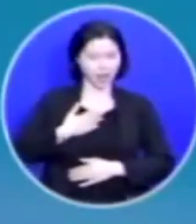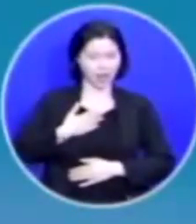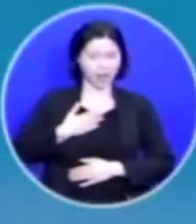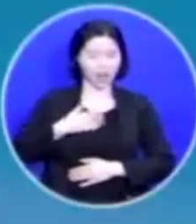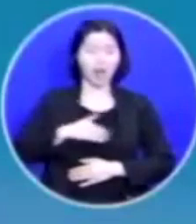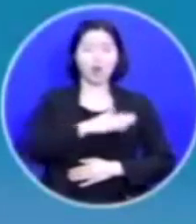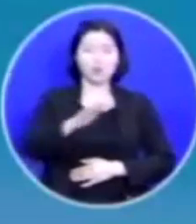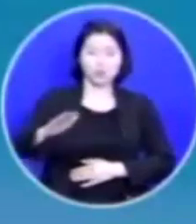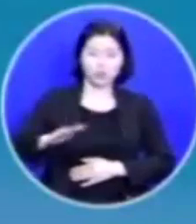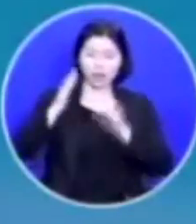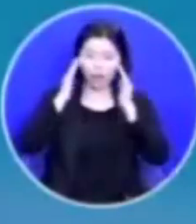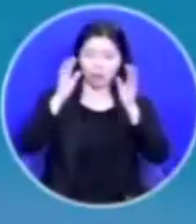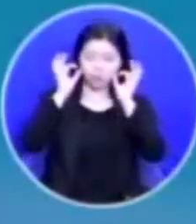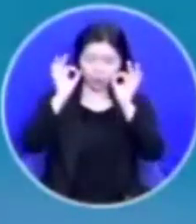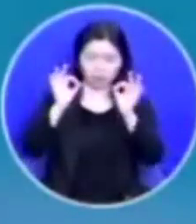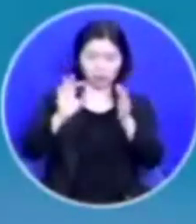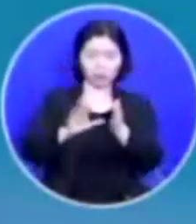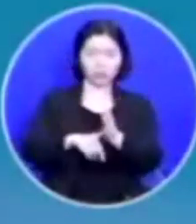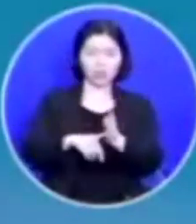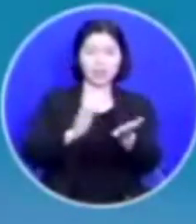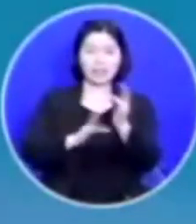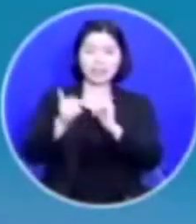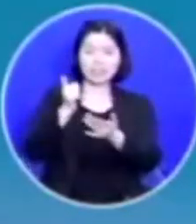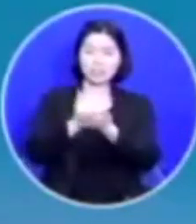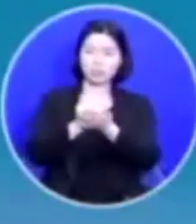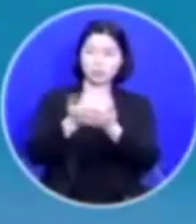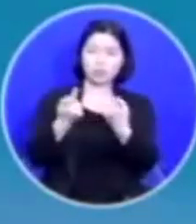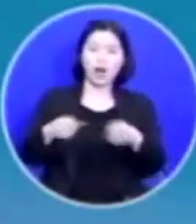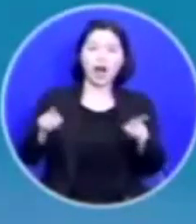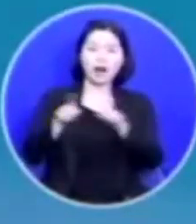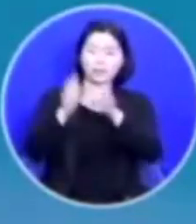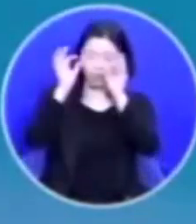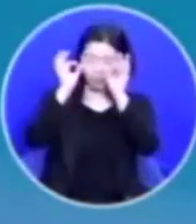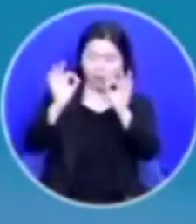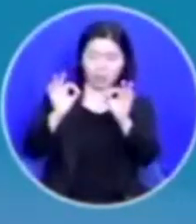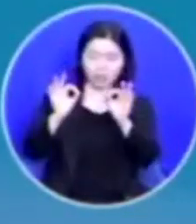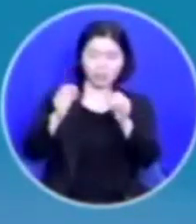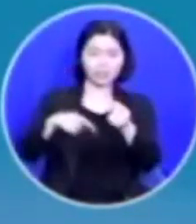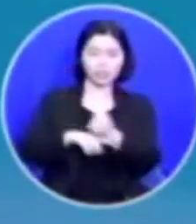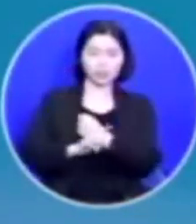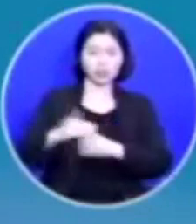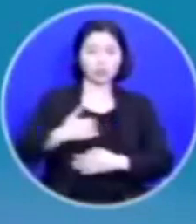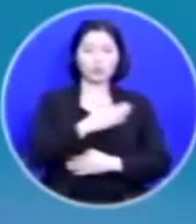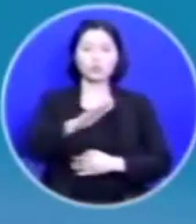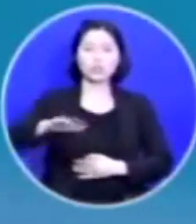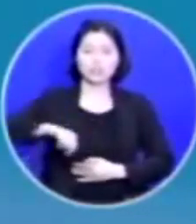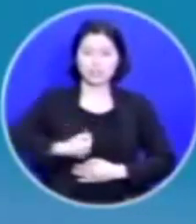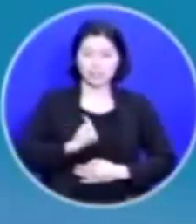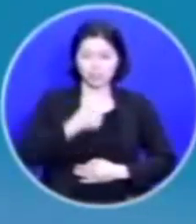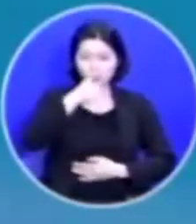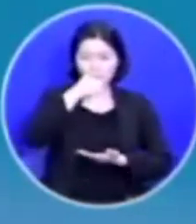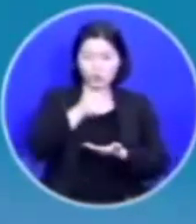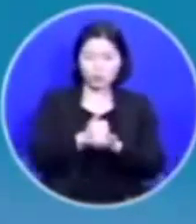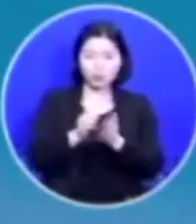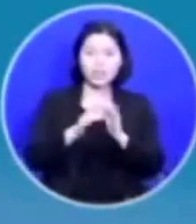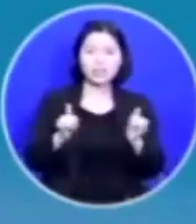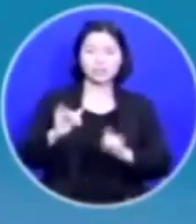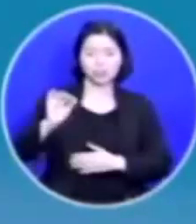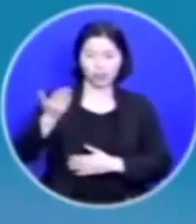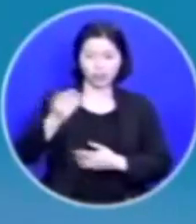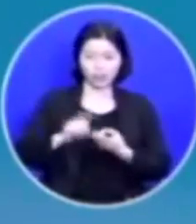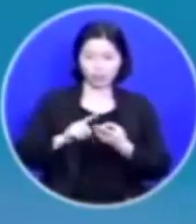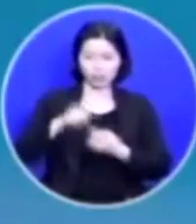부모님을 바라볼 때 예수님을 바라봐야 되는 이유는 우리 자신이 죄인되었다는 사실에 대하여